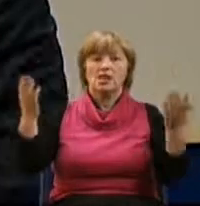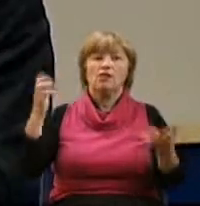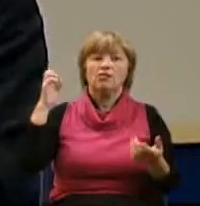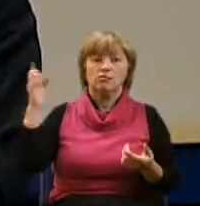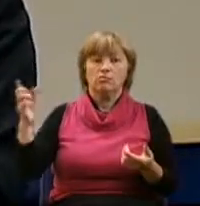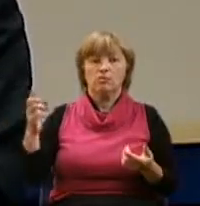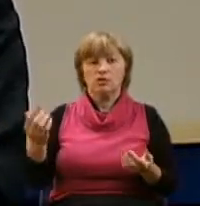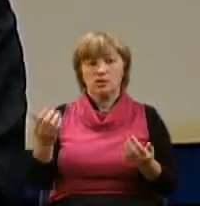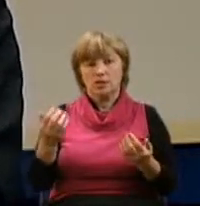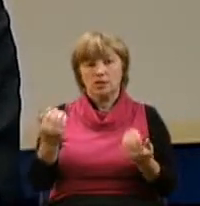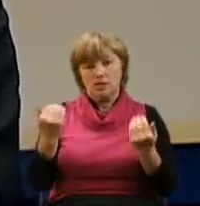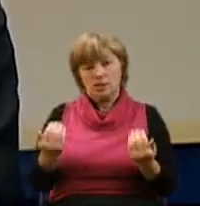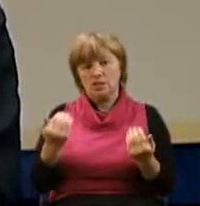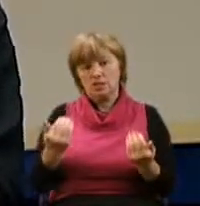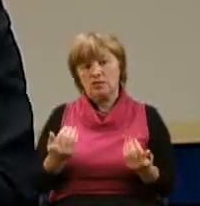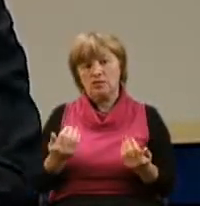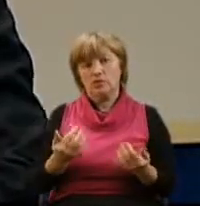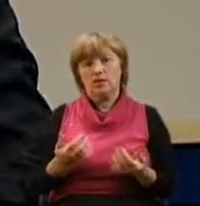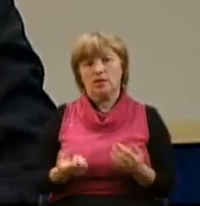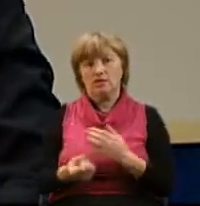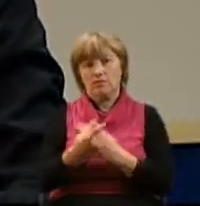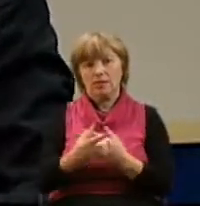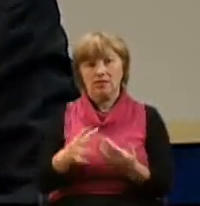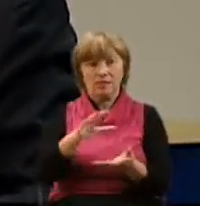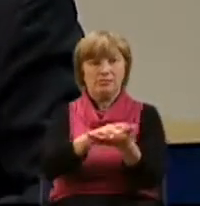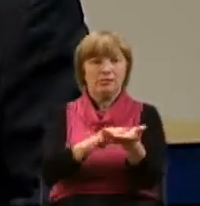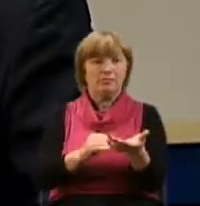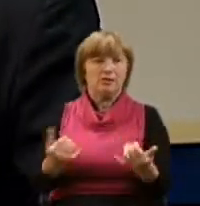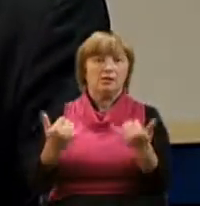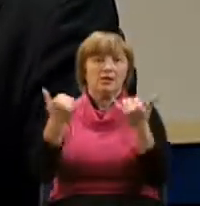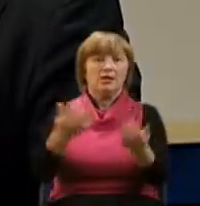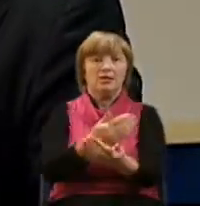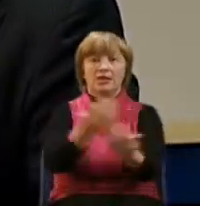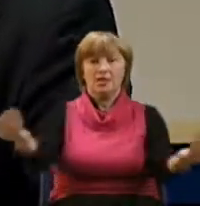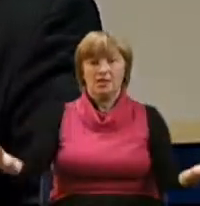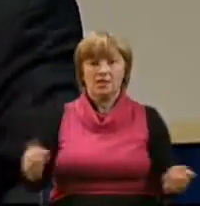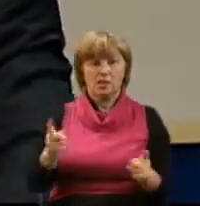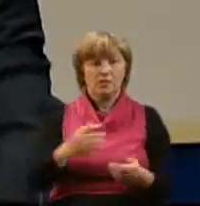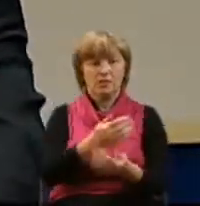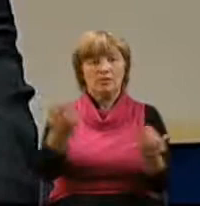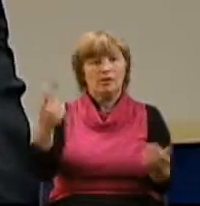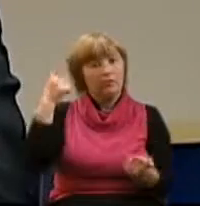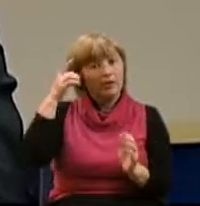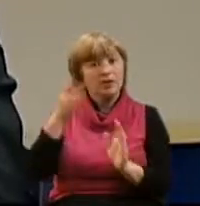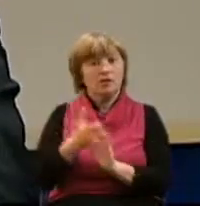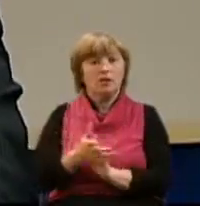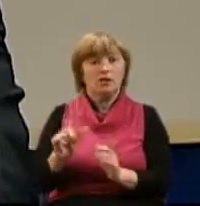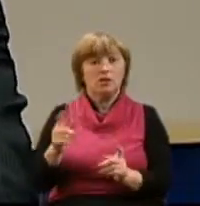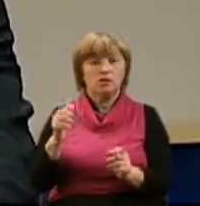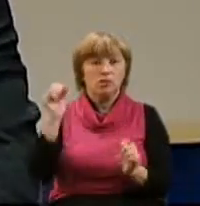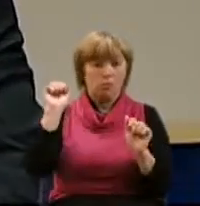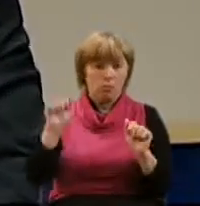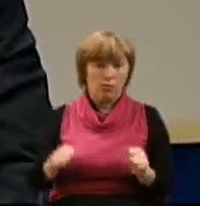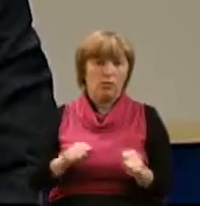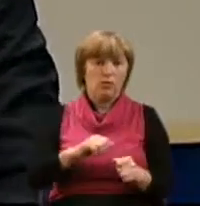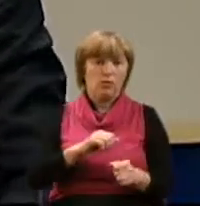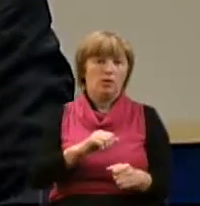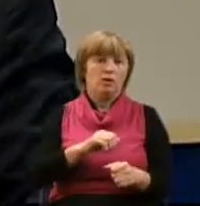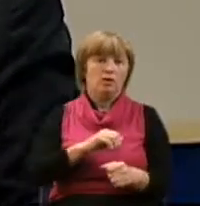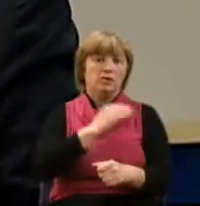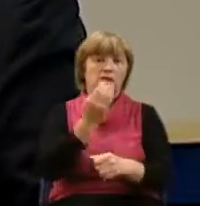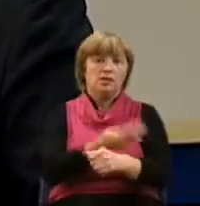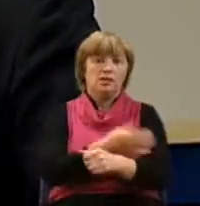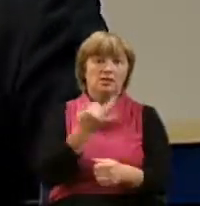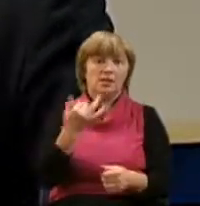он также является сегодня и примером для нас с вами, для того, чтобы мы понимали, что Бог силен и